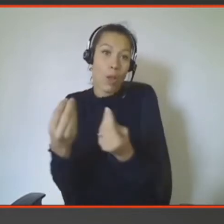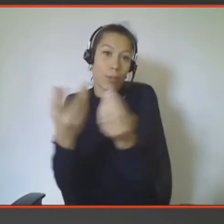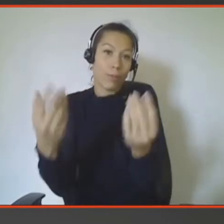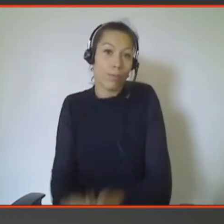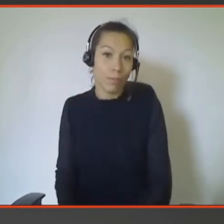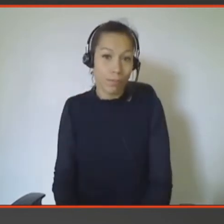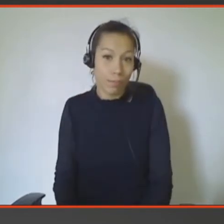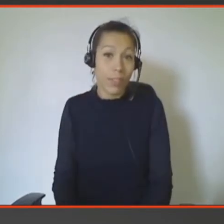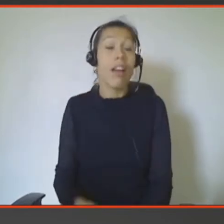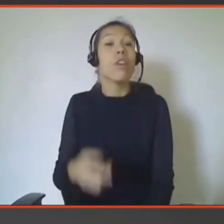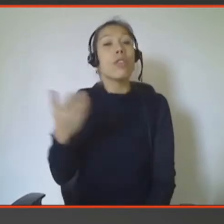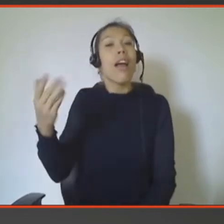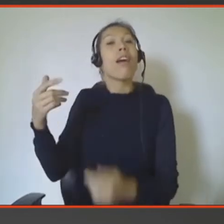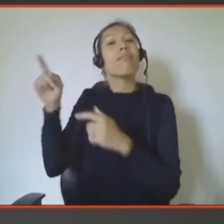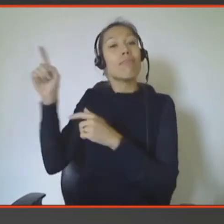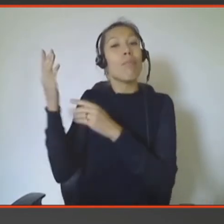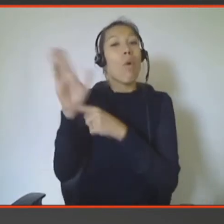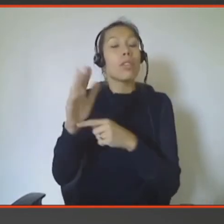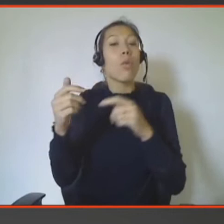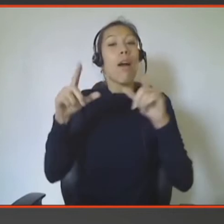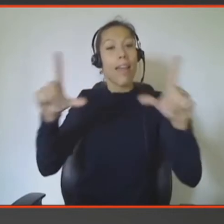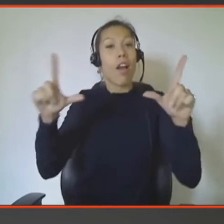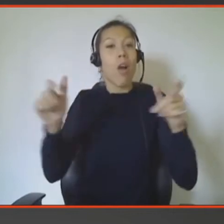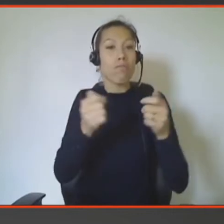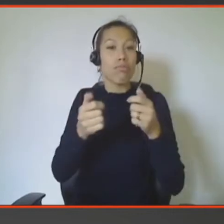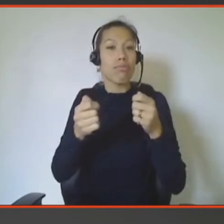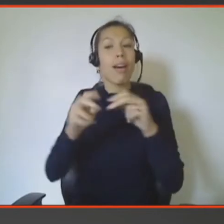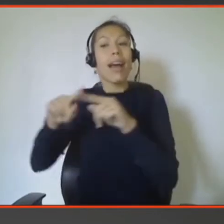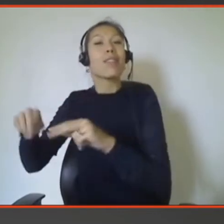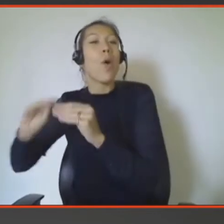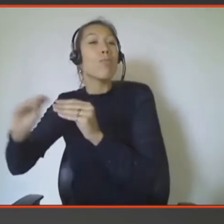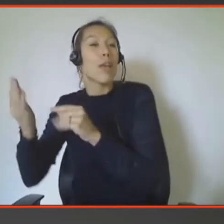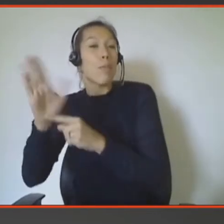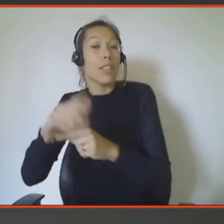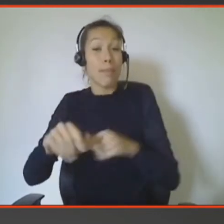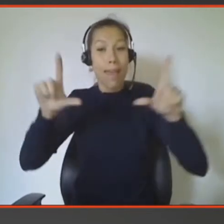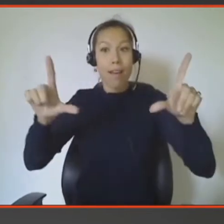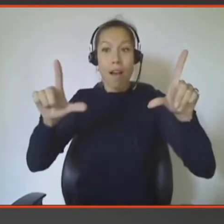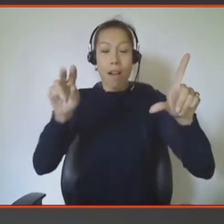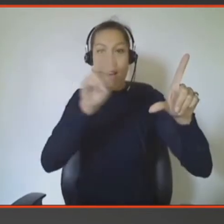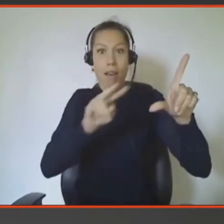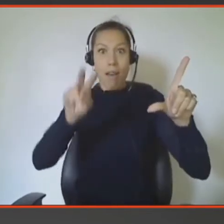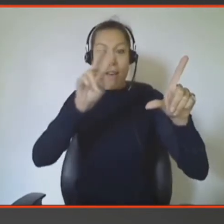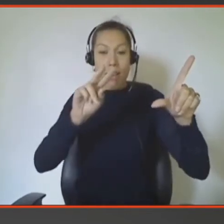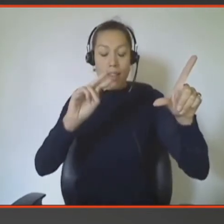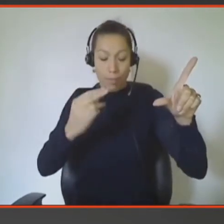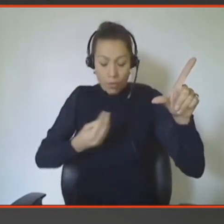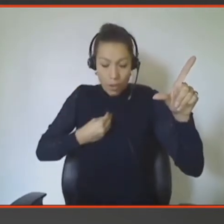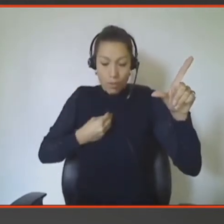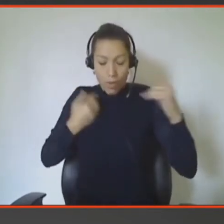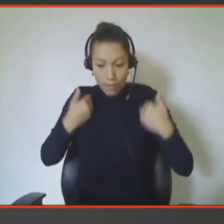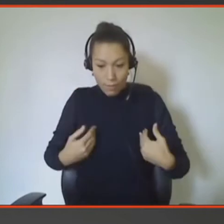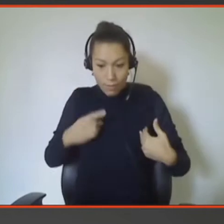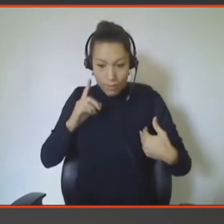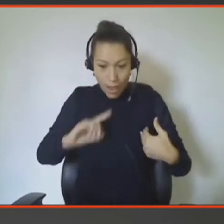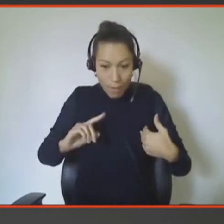des objets, c'était vraiment une expérience transformative et je pense que ça a touché vraiment à mon identité. C'était aussi très intéressant en tant que concepteur